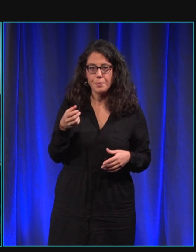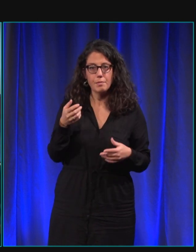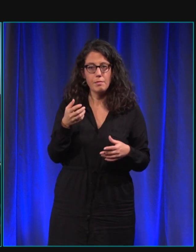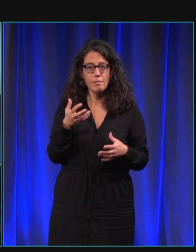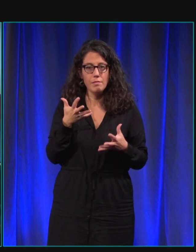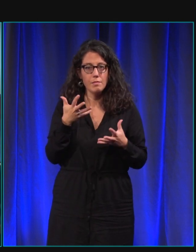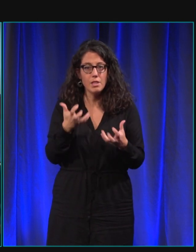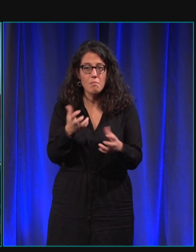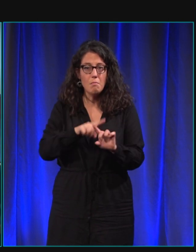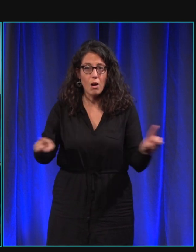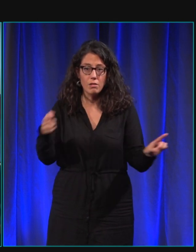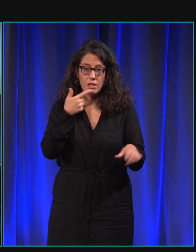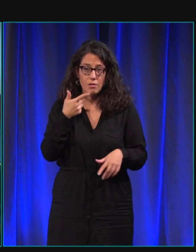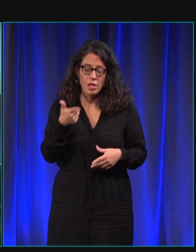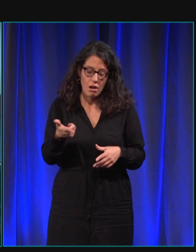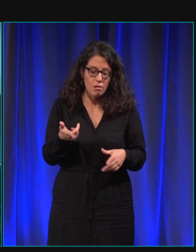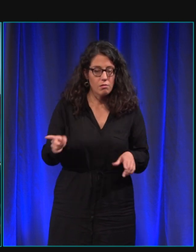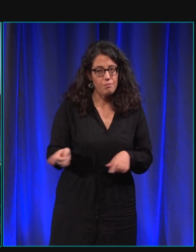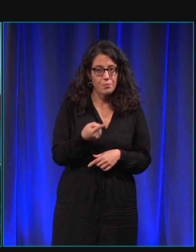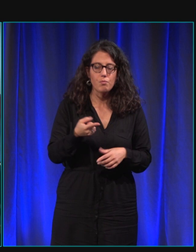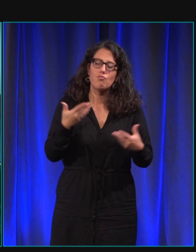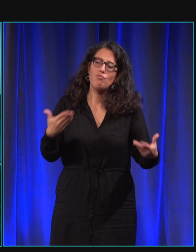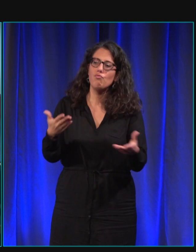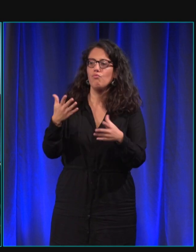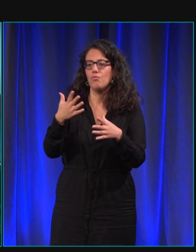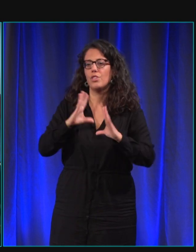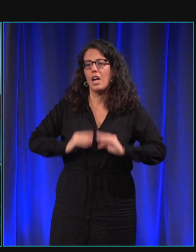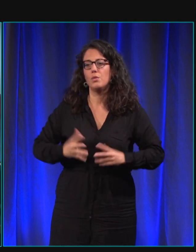Bon, je vous rassure, on a actuellement un taux de réussite de 100%.